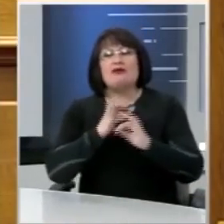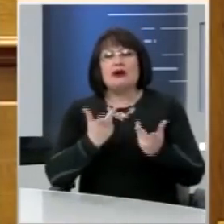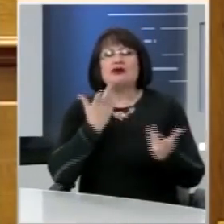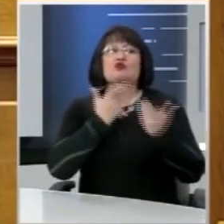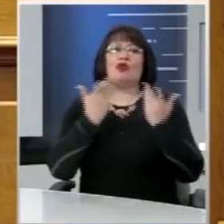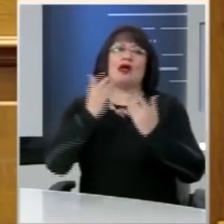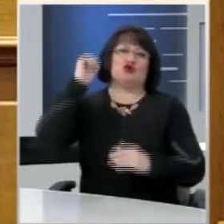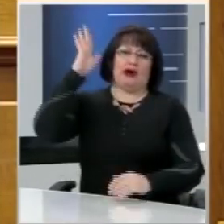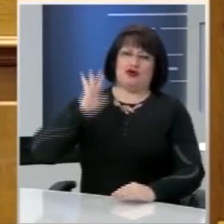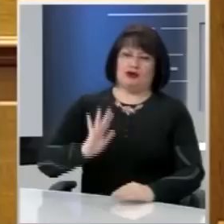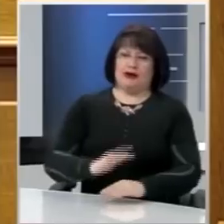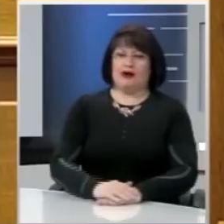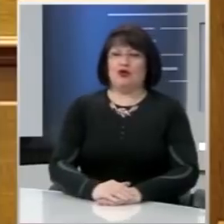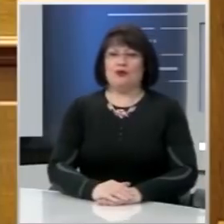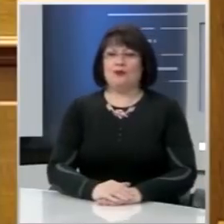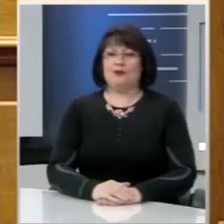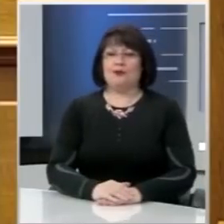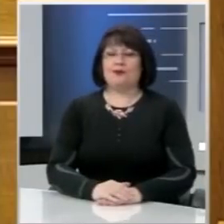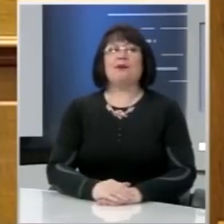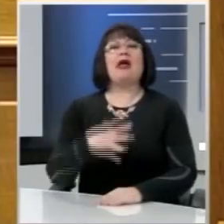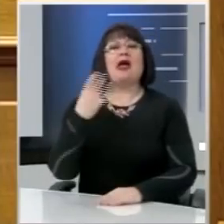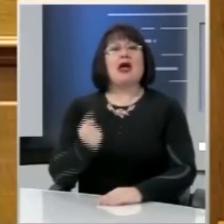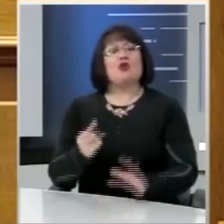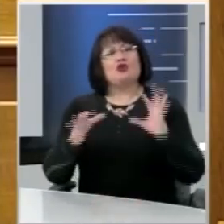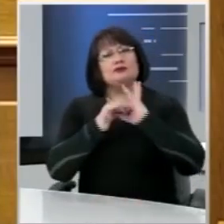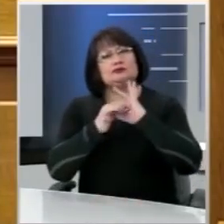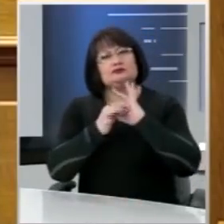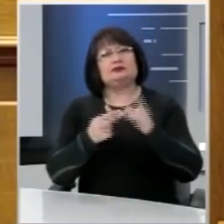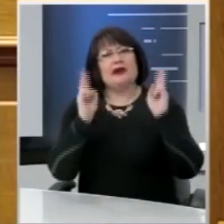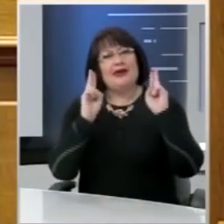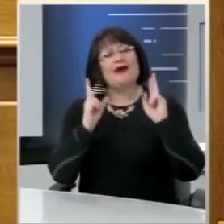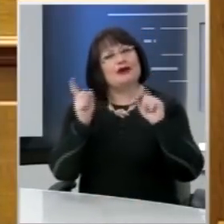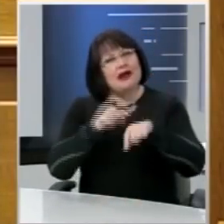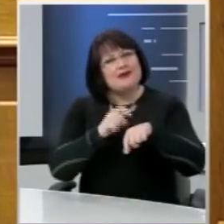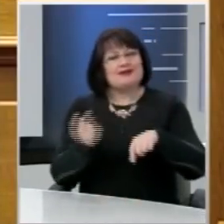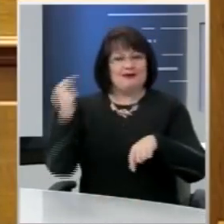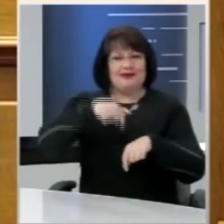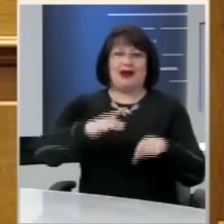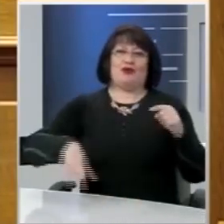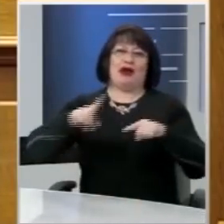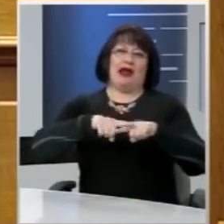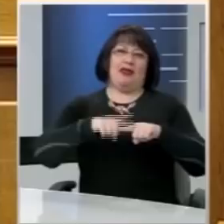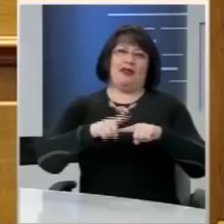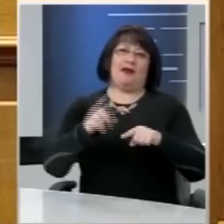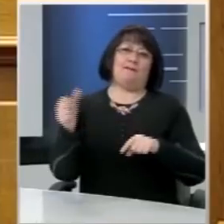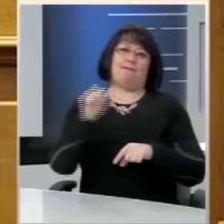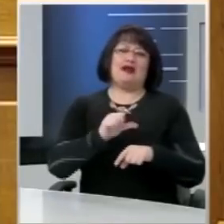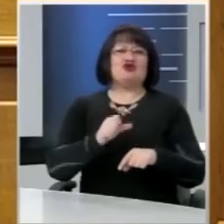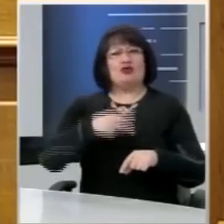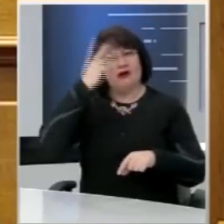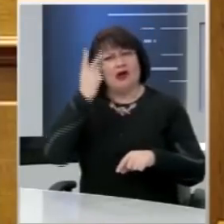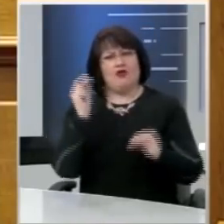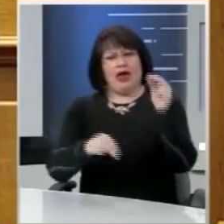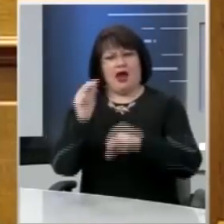που έχουν δεσμούς με τη χώρα και πιθανόν την ελπίδα επιστροφής σε αυτήν, να ασκούν το εκλογικό τους